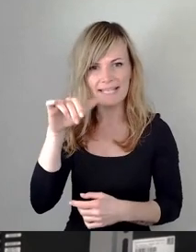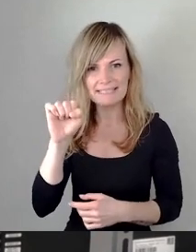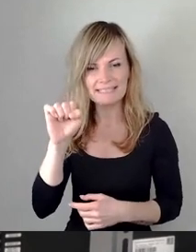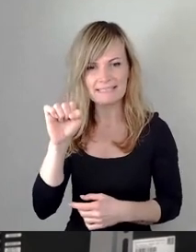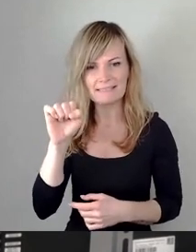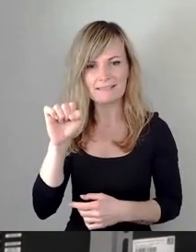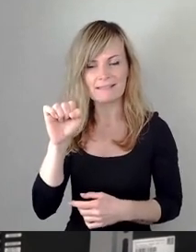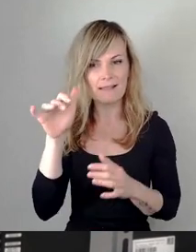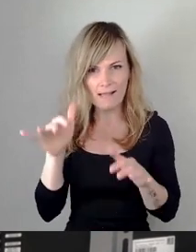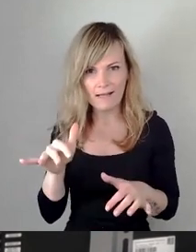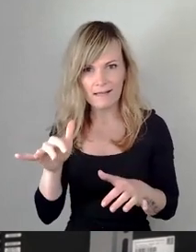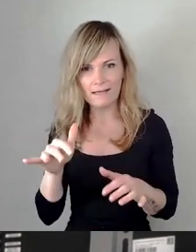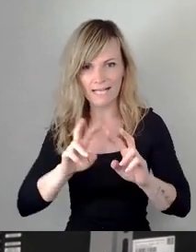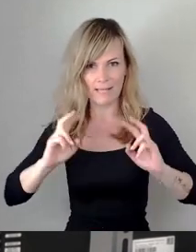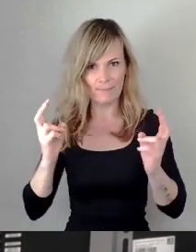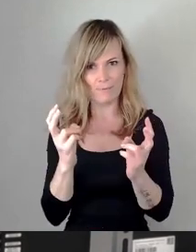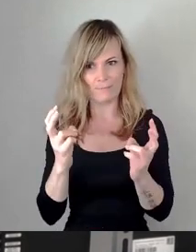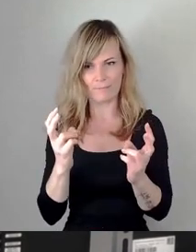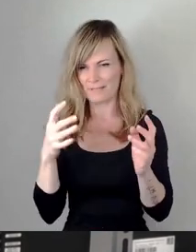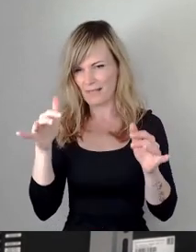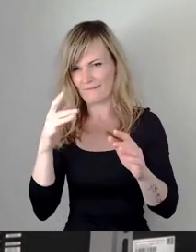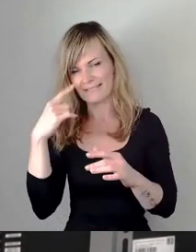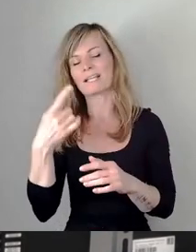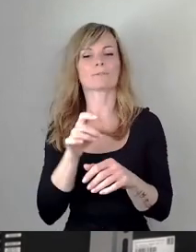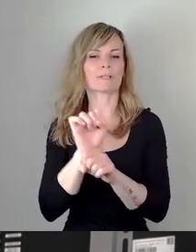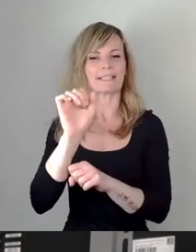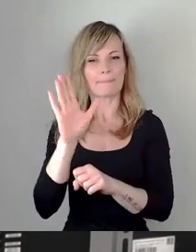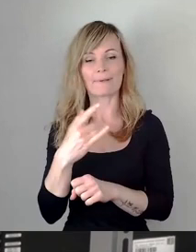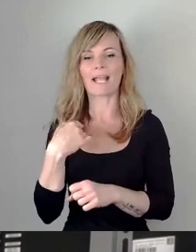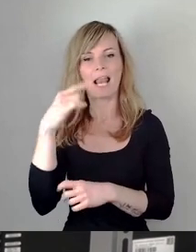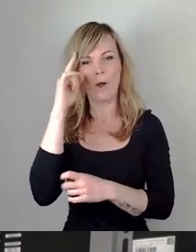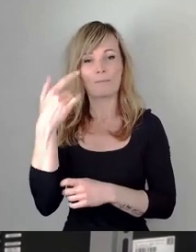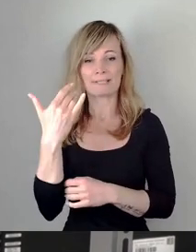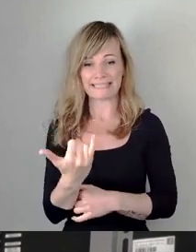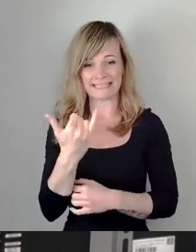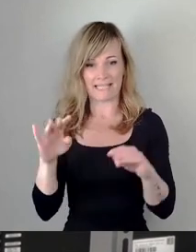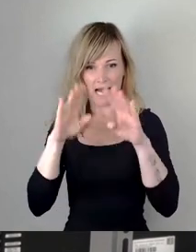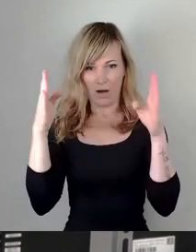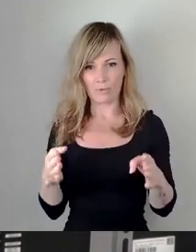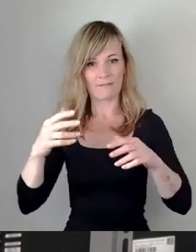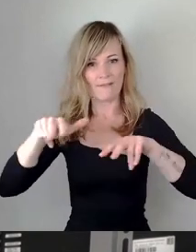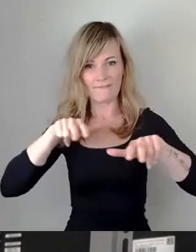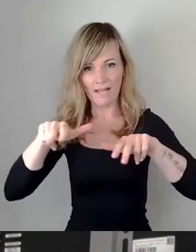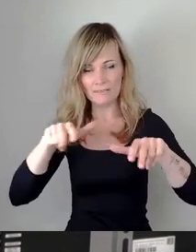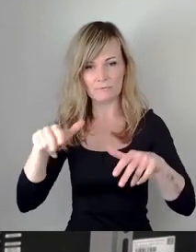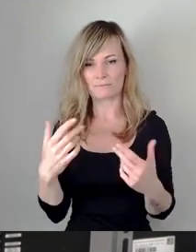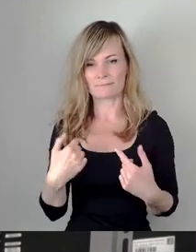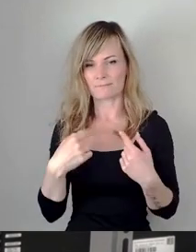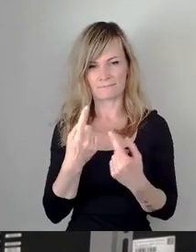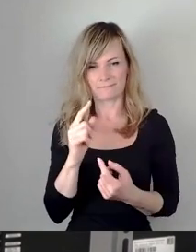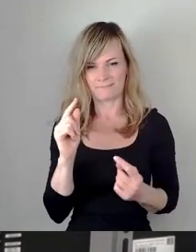in diesem Gräber, oder trotzdem. Ich glaube, es gab niemanden in diesem Haus und nur wenige in der Verwaltung, die Ihnen bei Fragen der